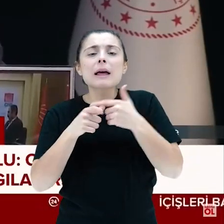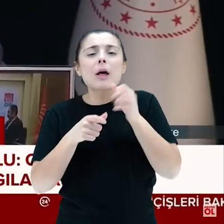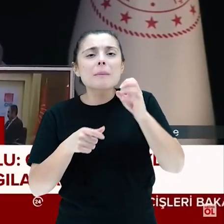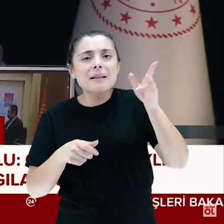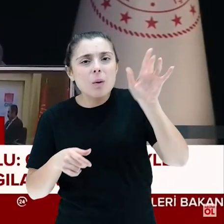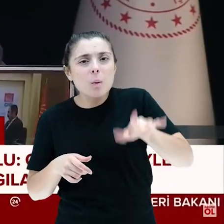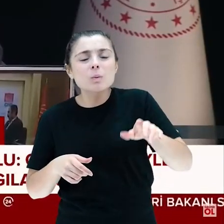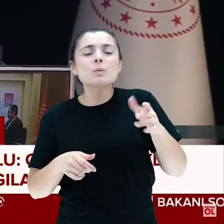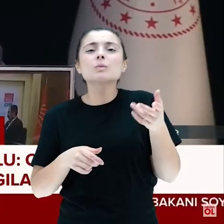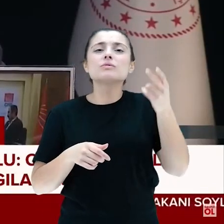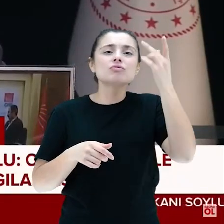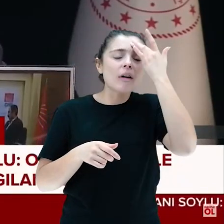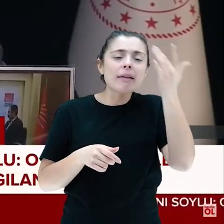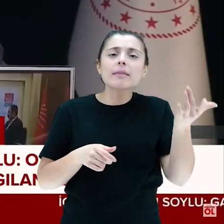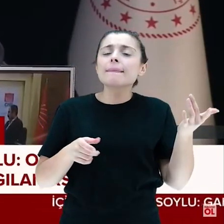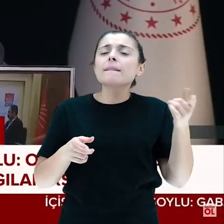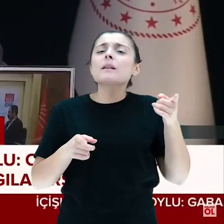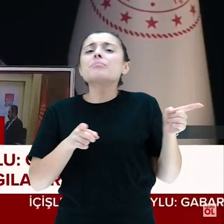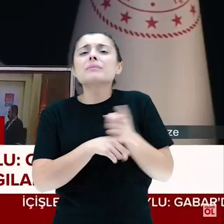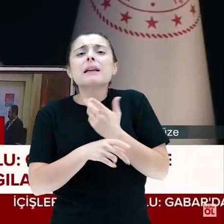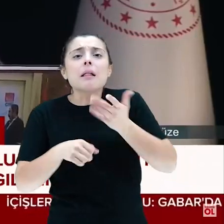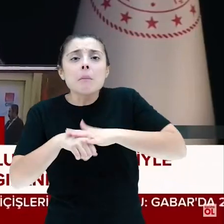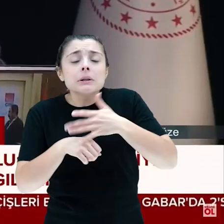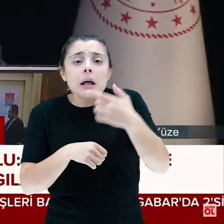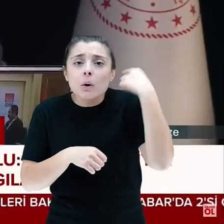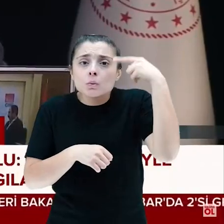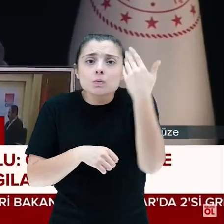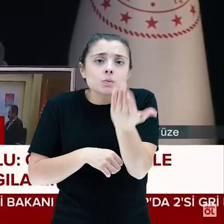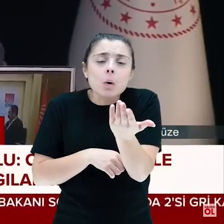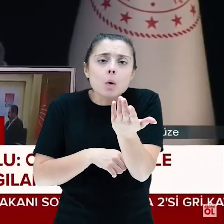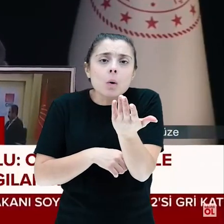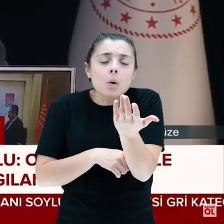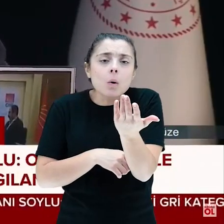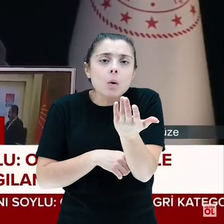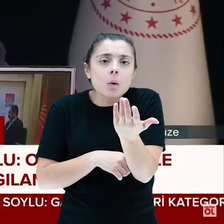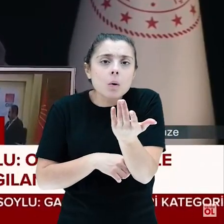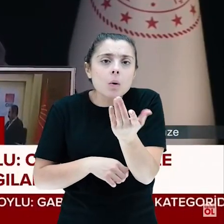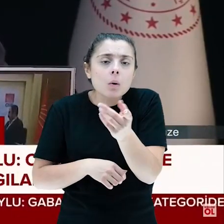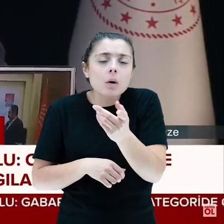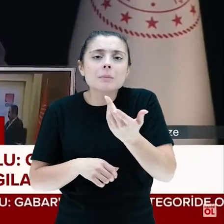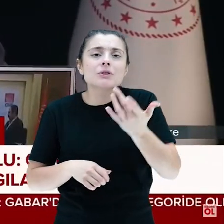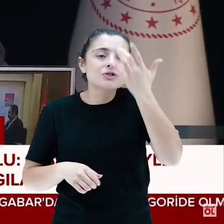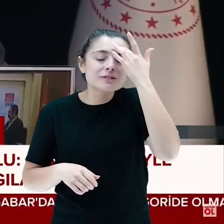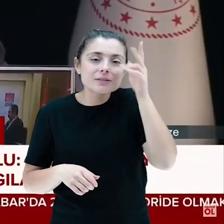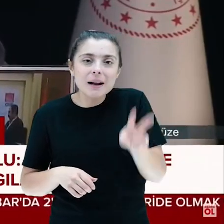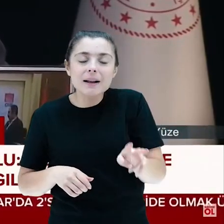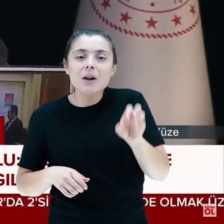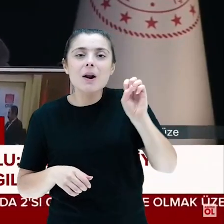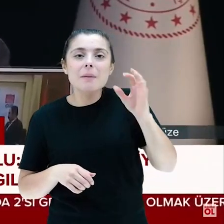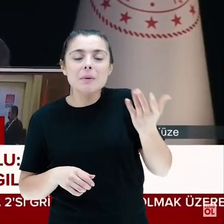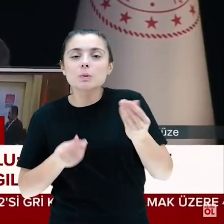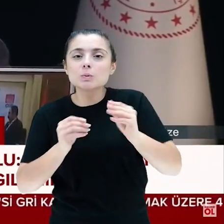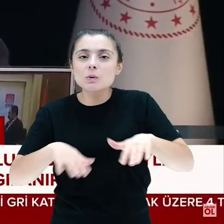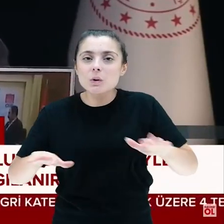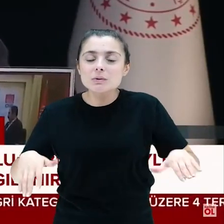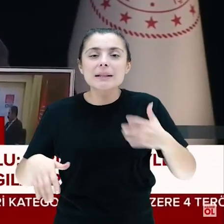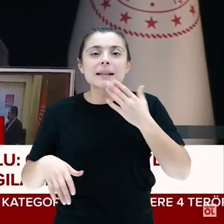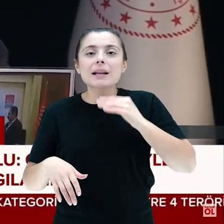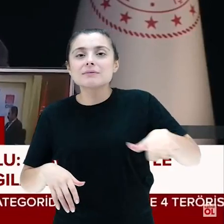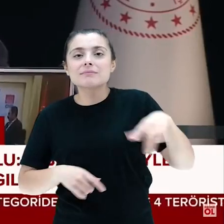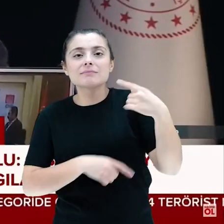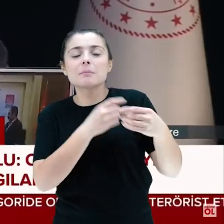Bedir Hanım'ızı? Aybükü öğretmeni. Aybükü öğretmeni, Necmettin öğretmeni ne yapacaksın? Nereye koyacaksın? Nereye koyacaksın?